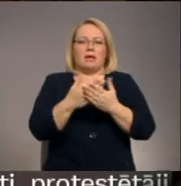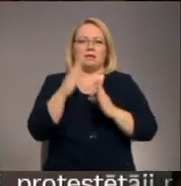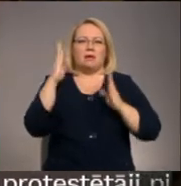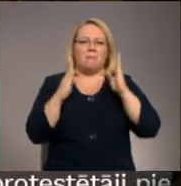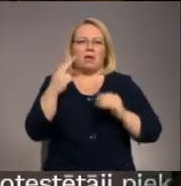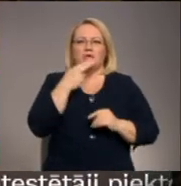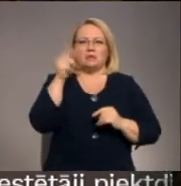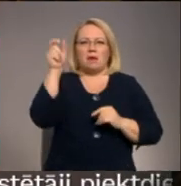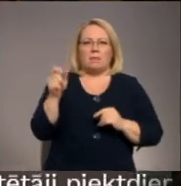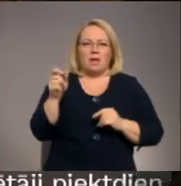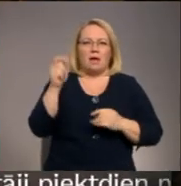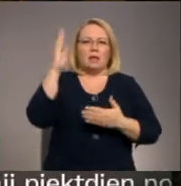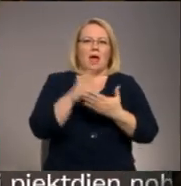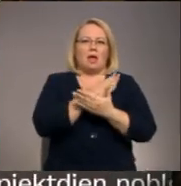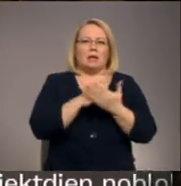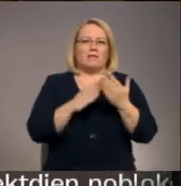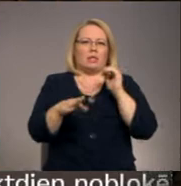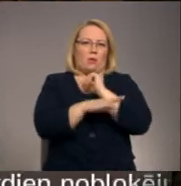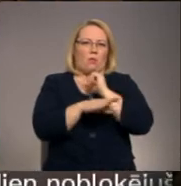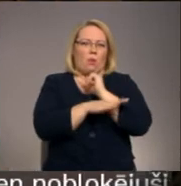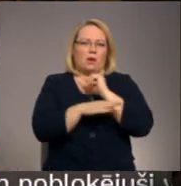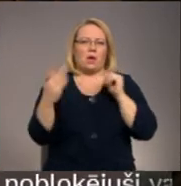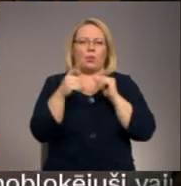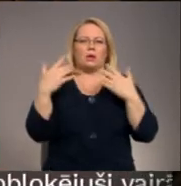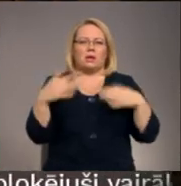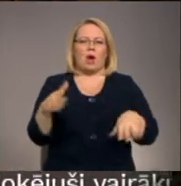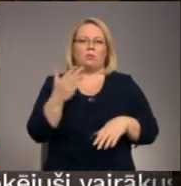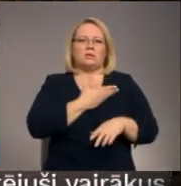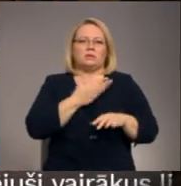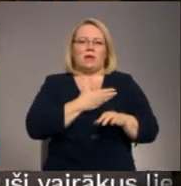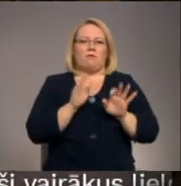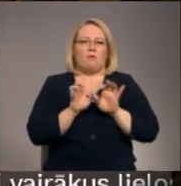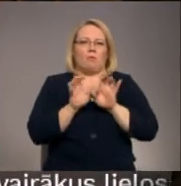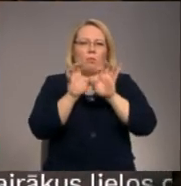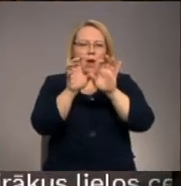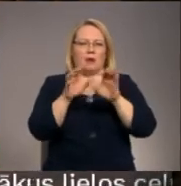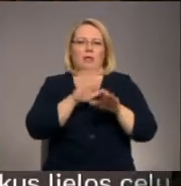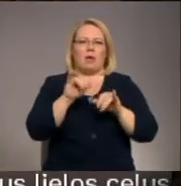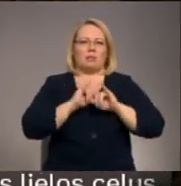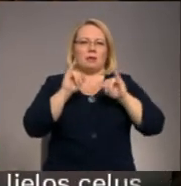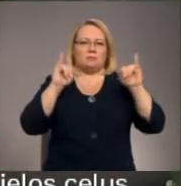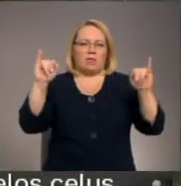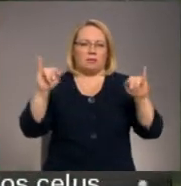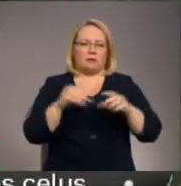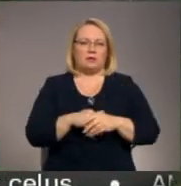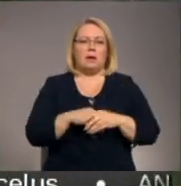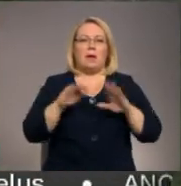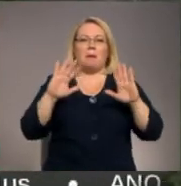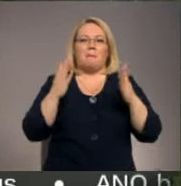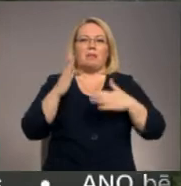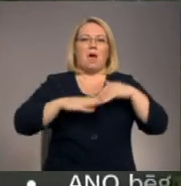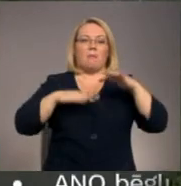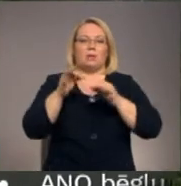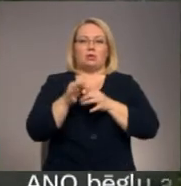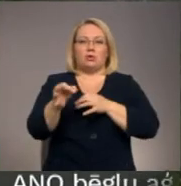ka ir jālikvadē tie koki, kuros misgrauži jau ir iemetušies, lai neizplētas tālāk. Savukārt Amatas